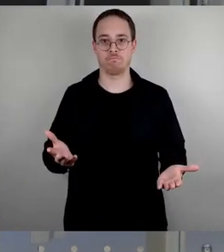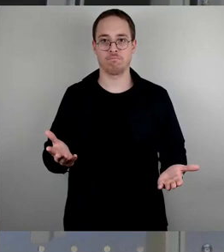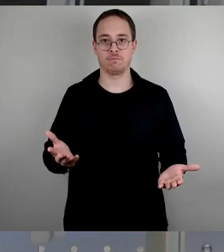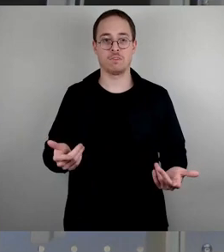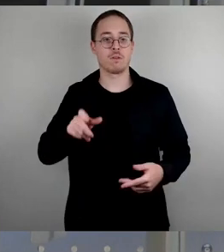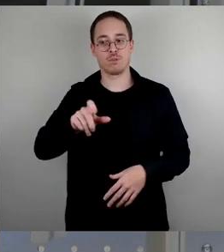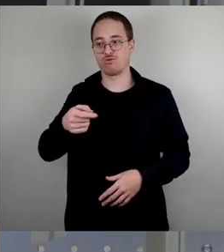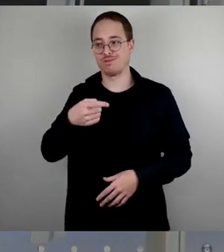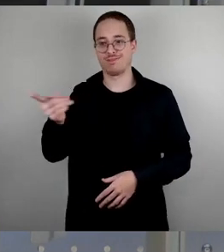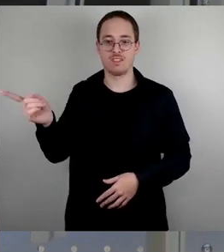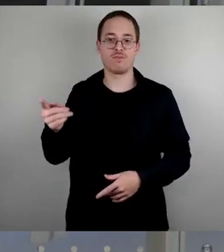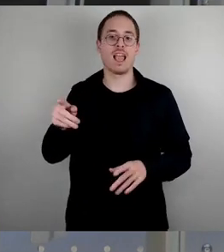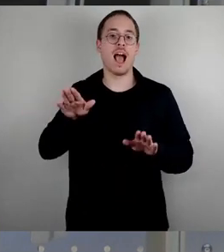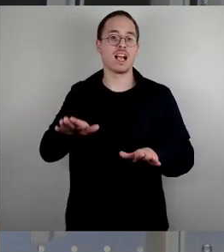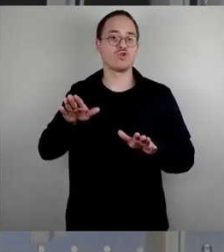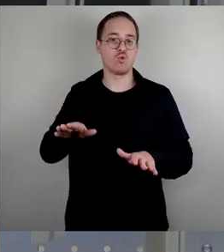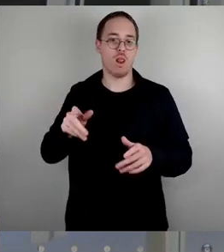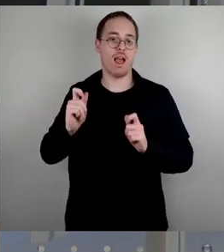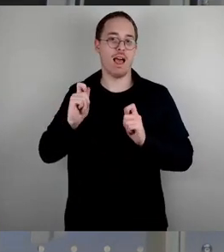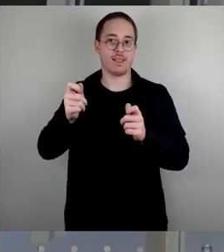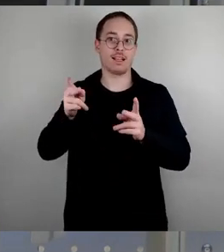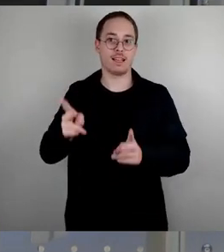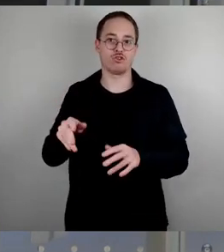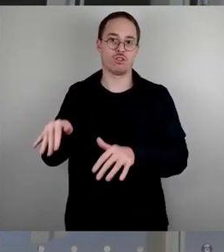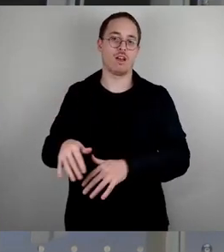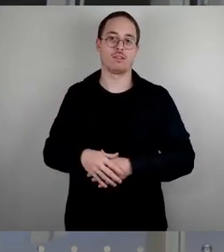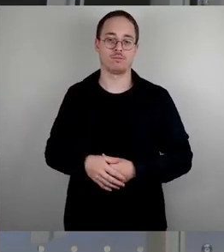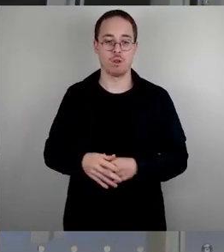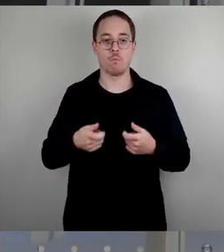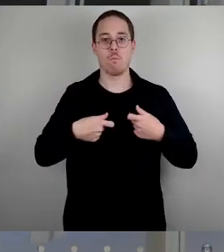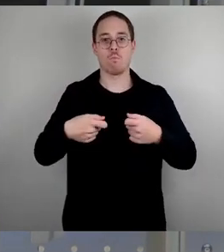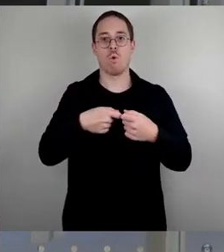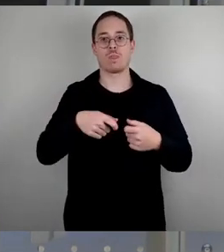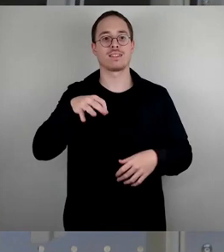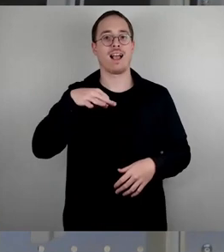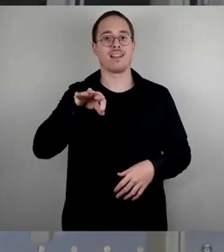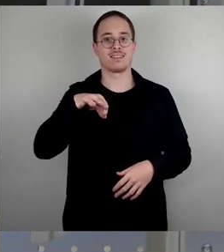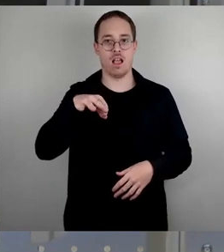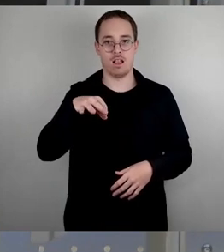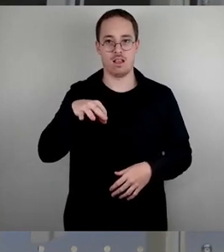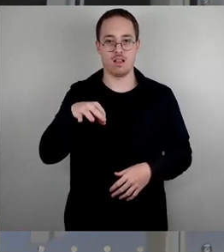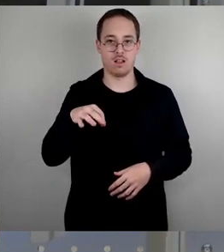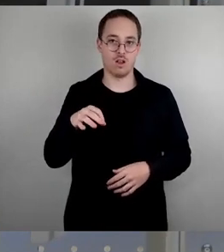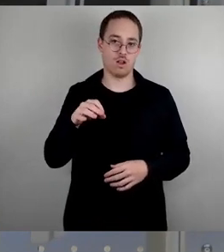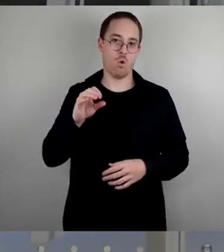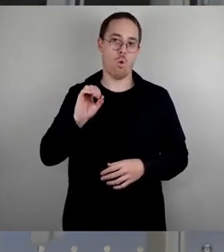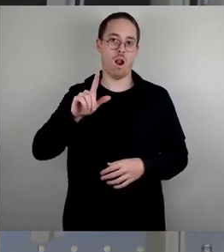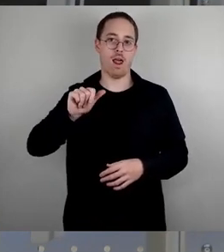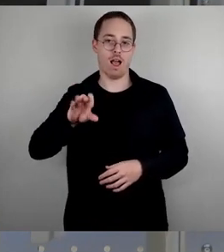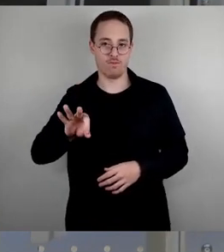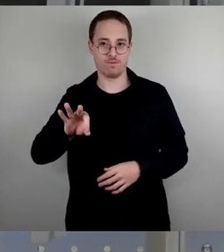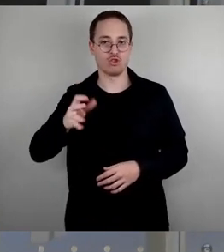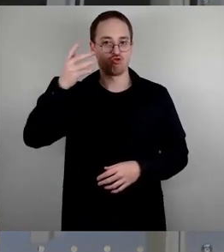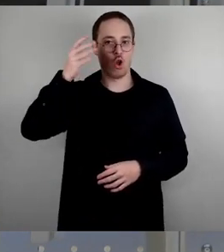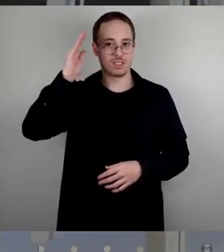Bundeskanzler Olaf Scholz hat in der Tat in den zwei Flüchtlingsgipfeln letztes Jahr eine Reihe Zusagen